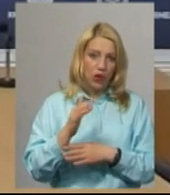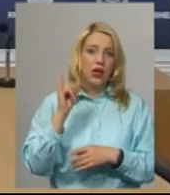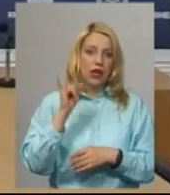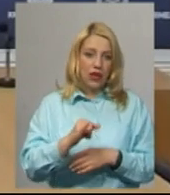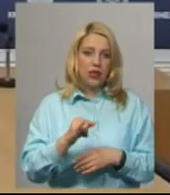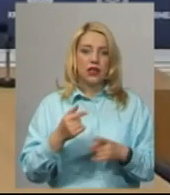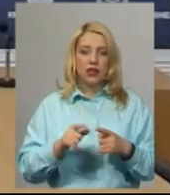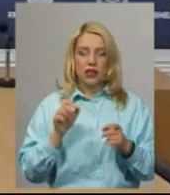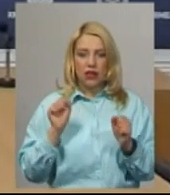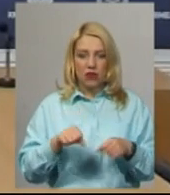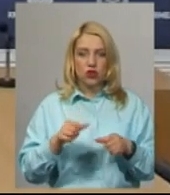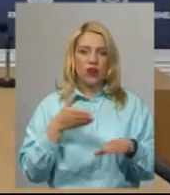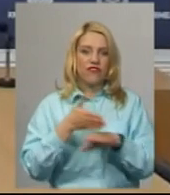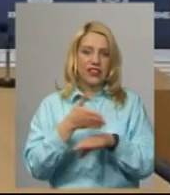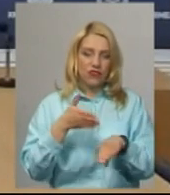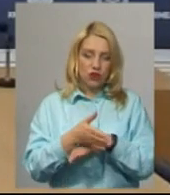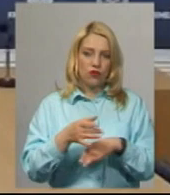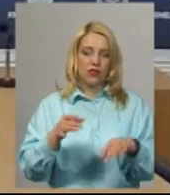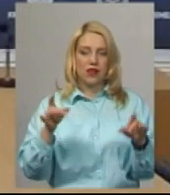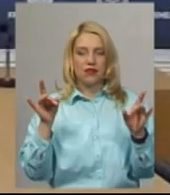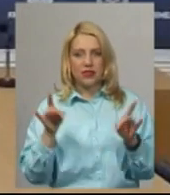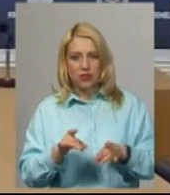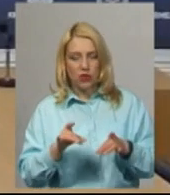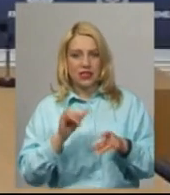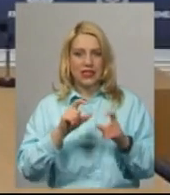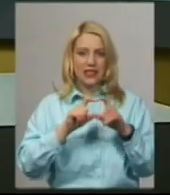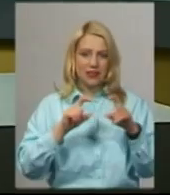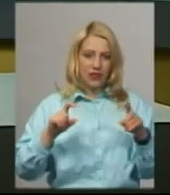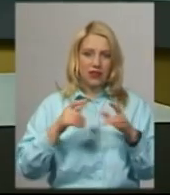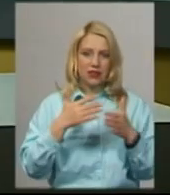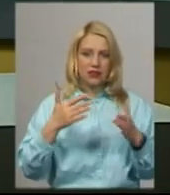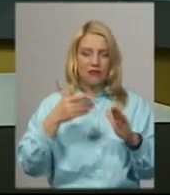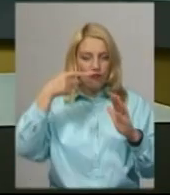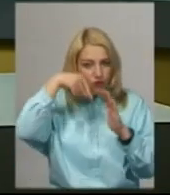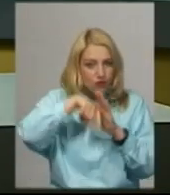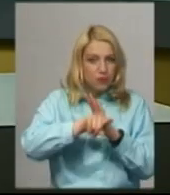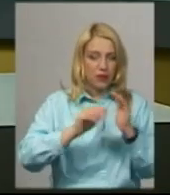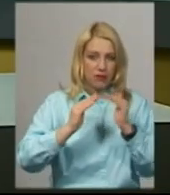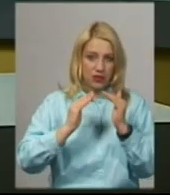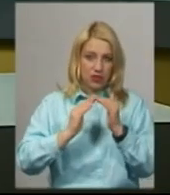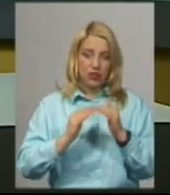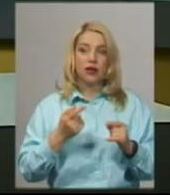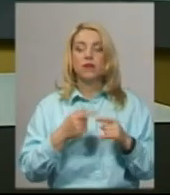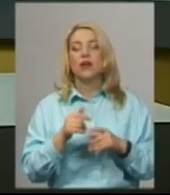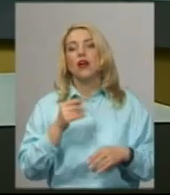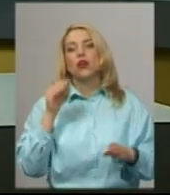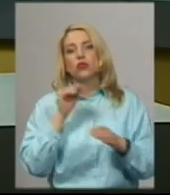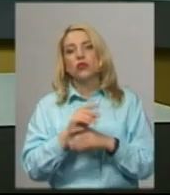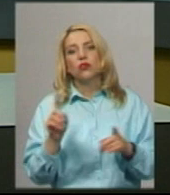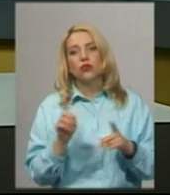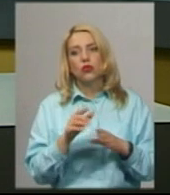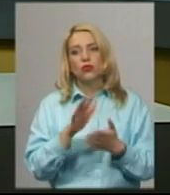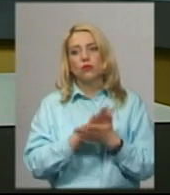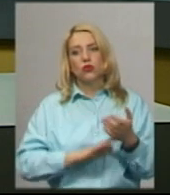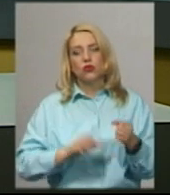тобто відвідування закладів харчування безпосередньо в самому закладі. Роман Примуш додає, продовжують діяти обмеження